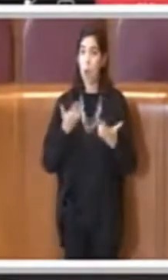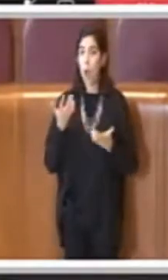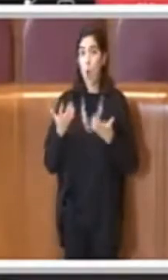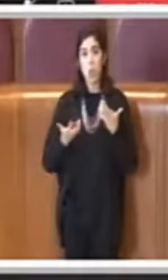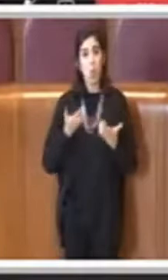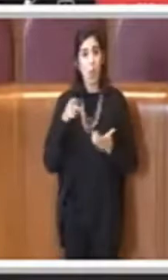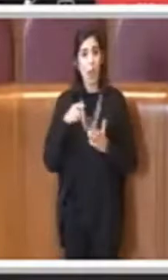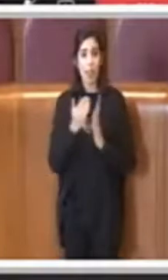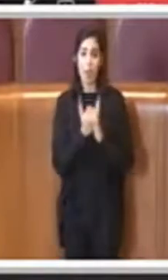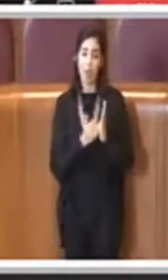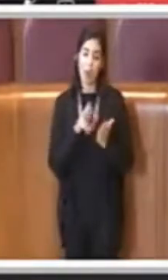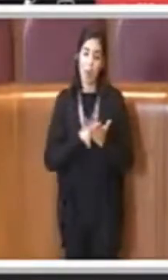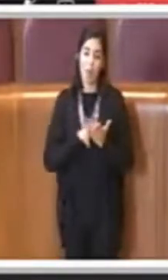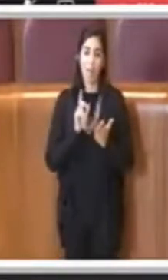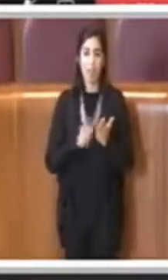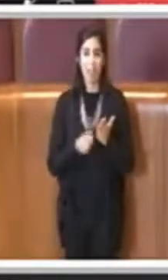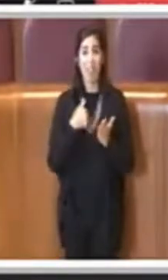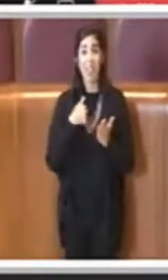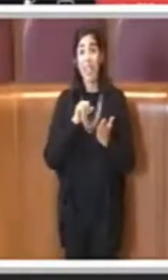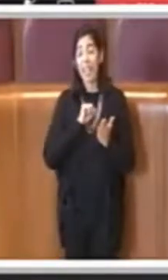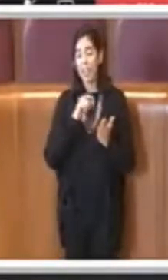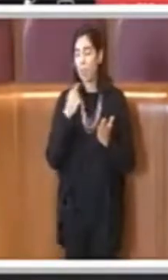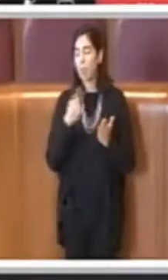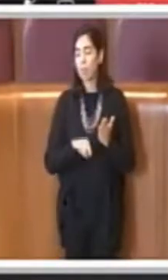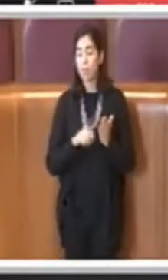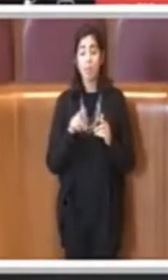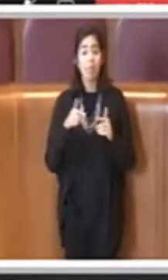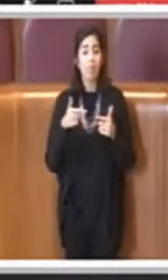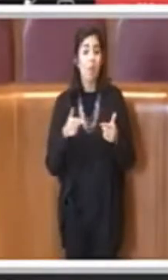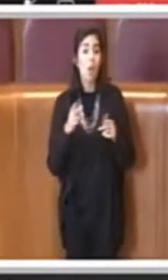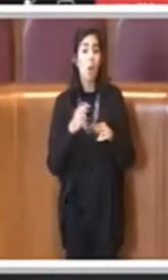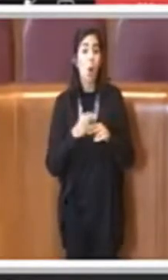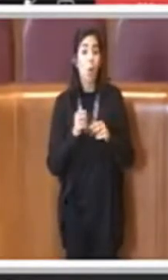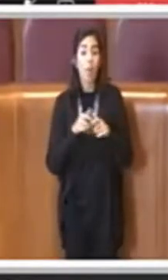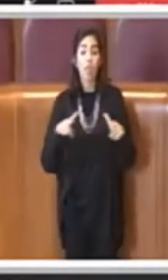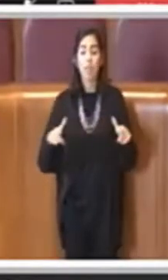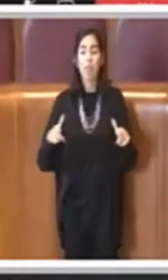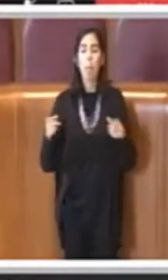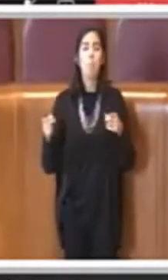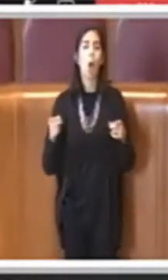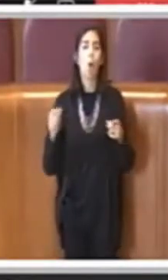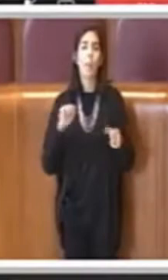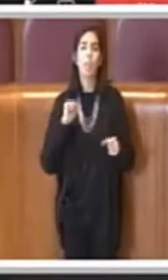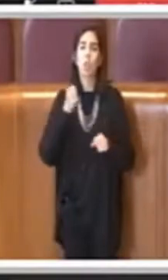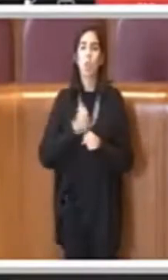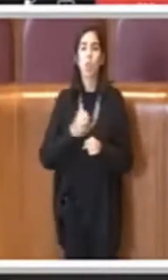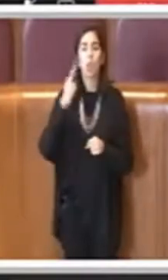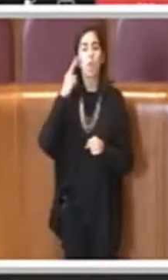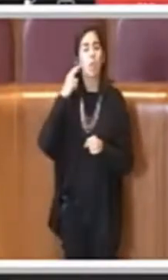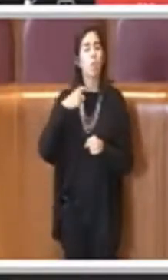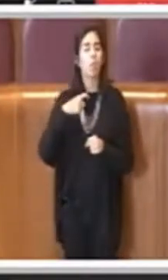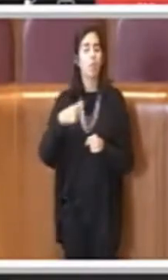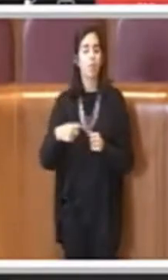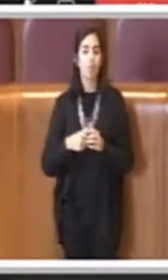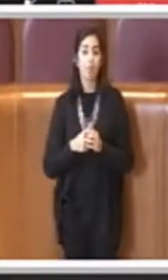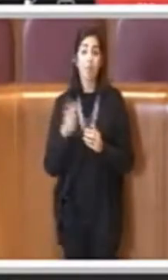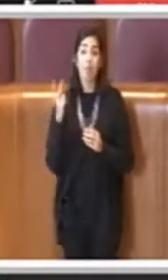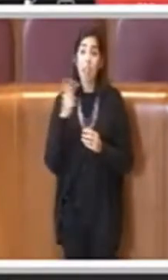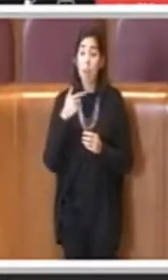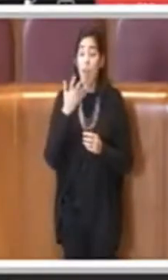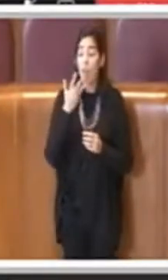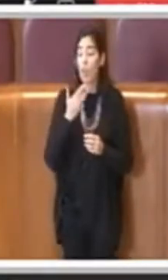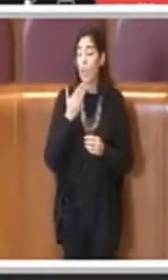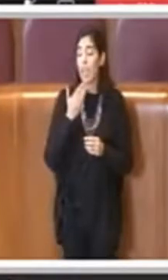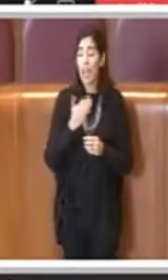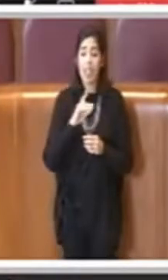questo piano, credo che sia un momento storico per la città di Roma e volevo veramente ringraziare tutti coloro